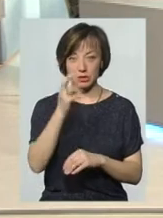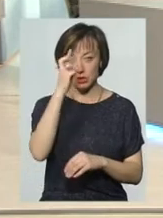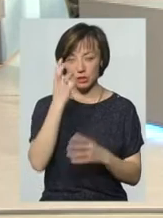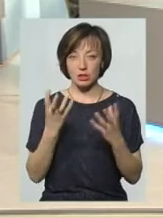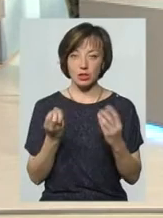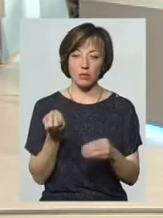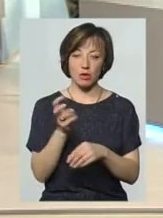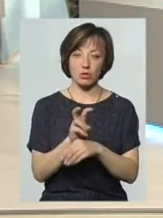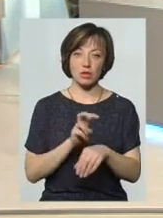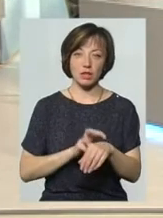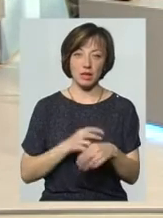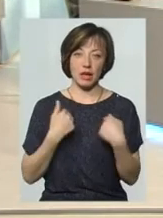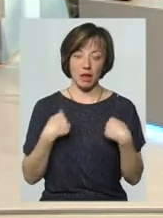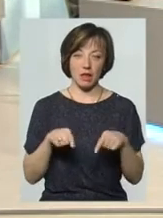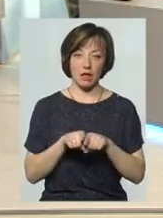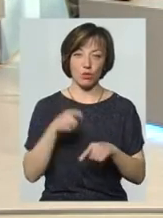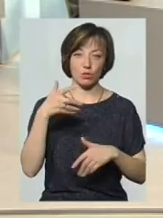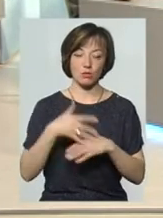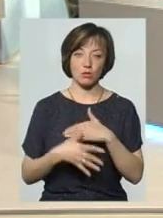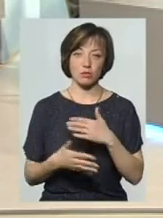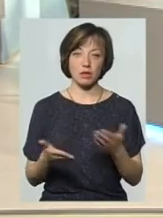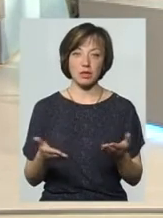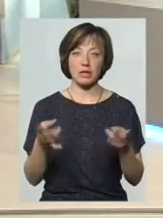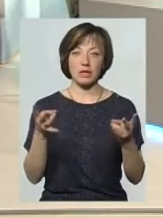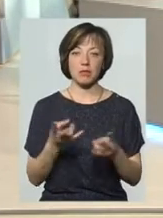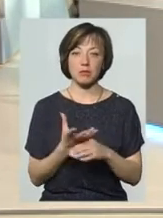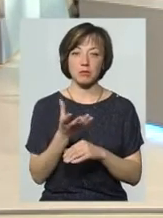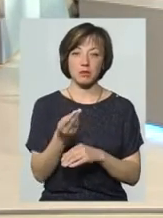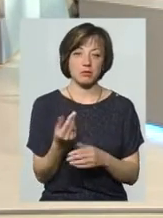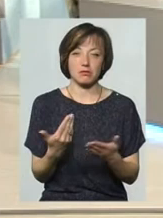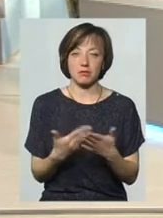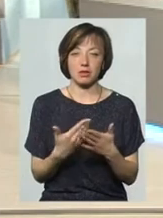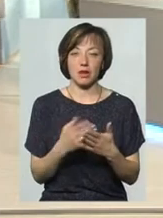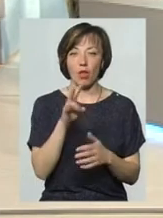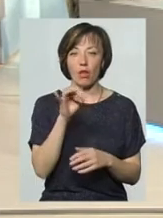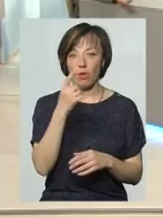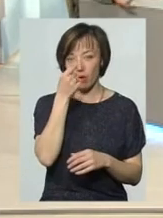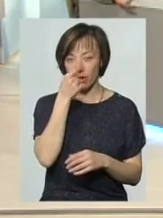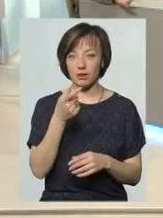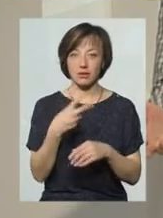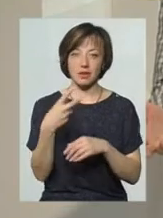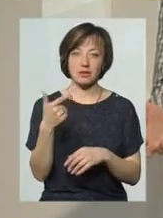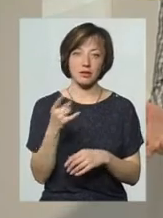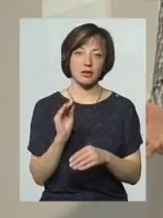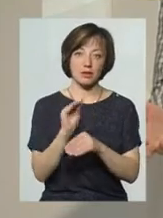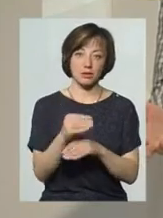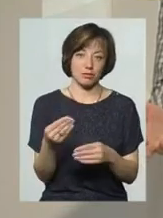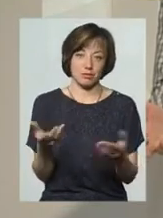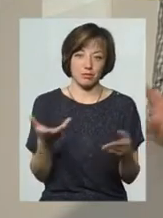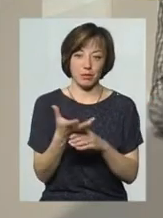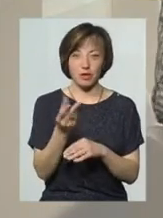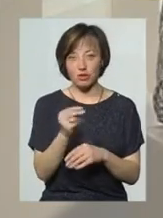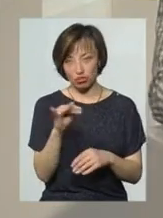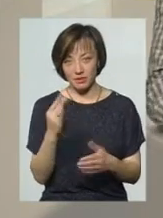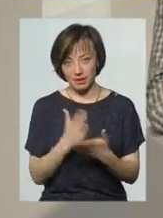Ще там приходиш до лікаря, я так це розумію, там треба буде ще там, ну прийшов до лора, ще треба 20 гривень доплатити умовно кажучи.